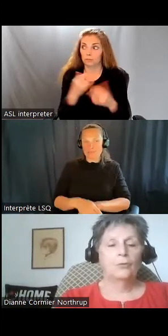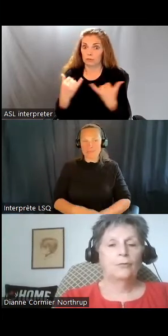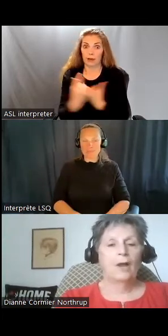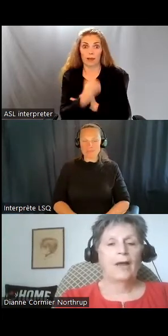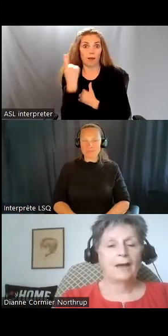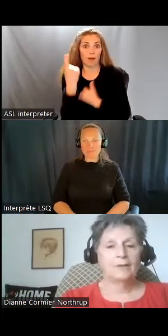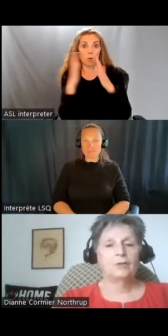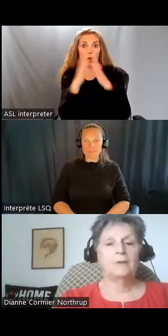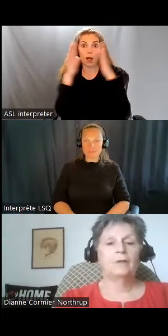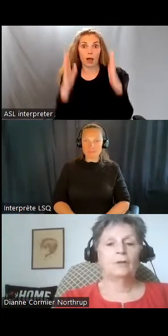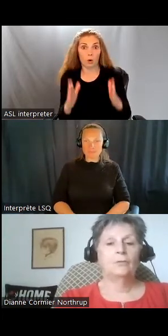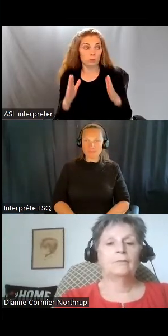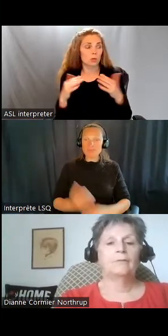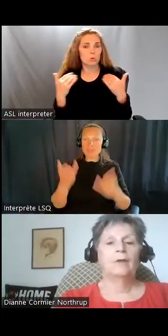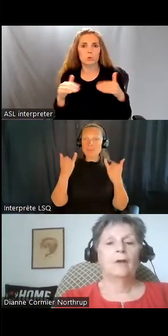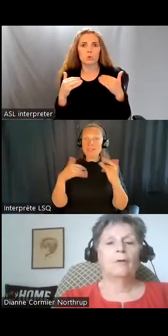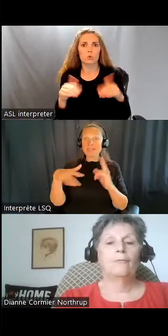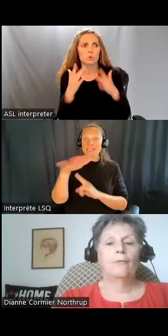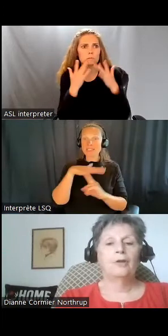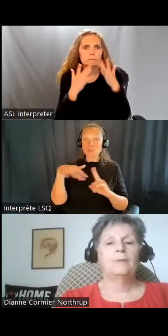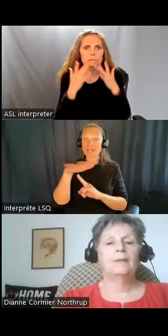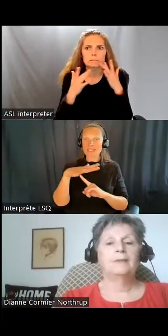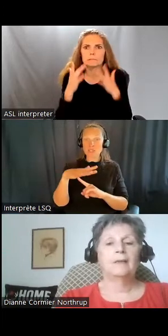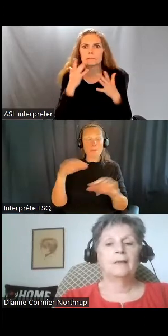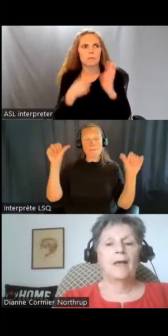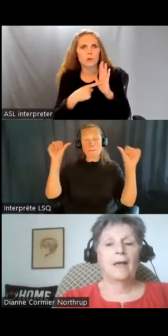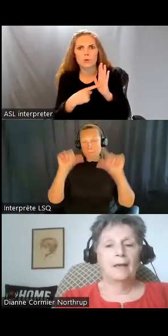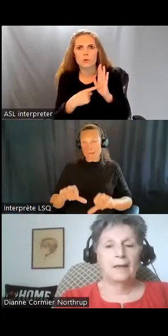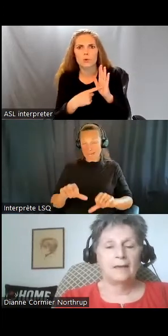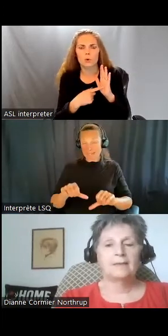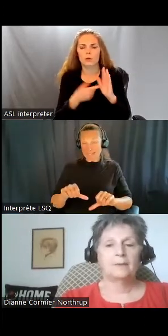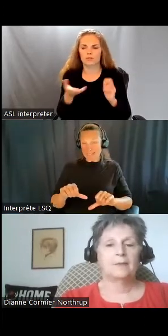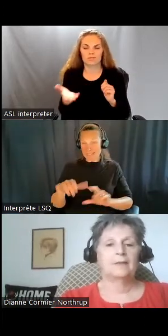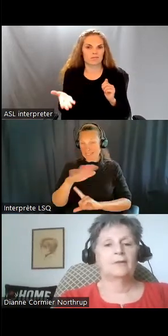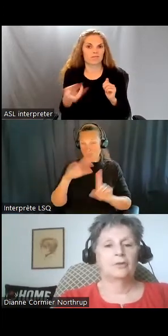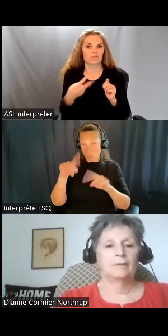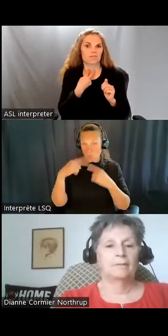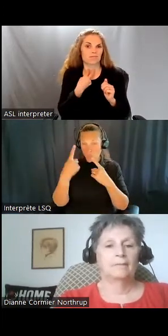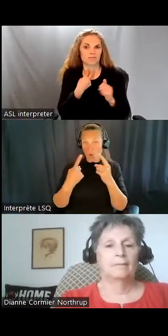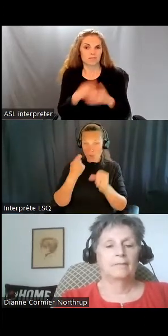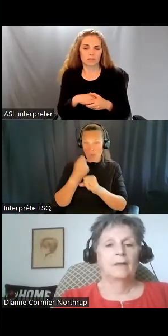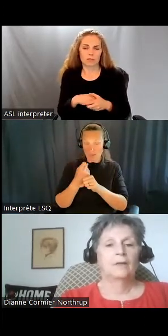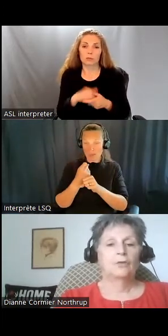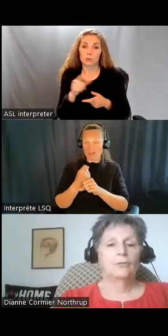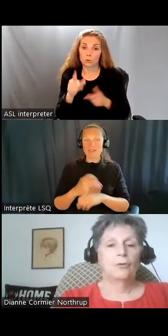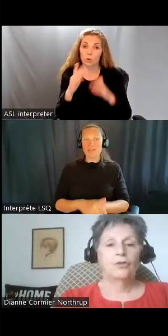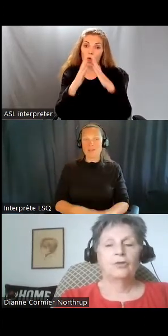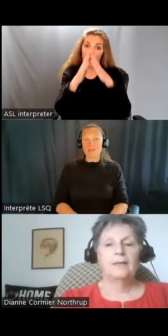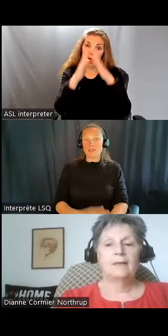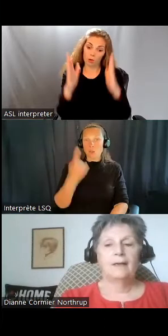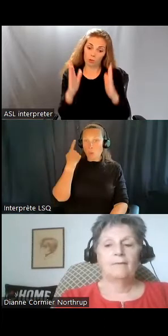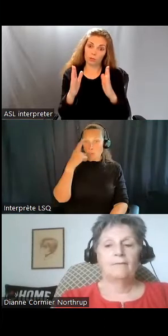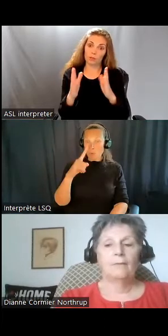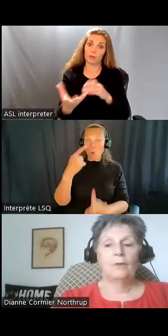sur le marché actuel. Donc, pour qu'un logement soit inclusif, l'abordabilité doit être prise en